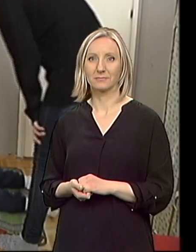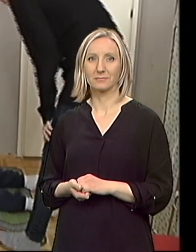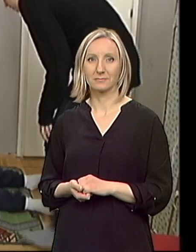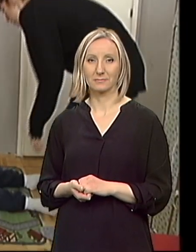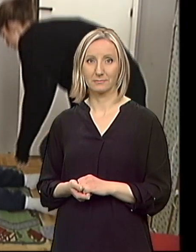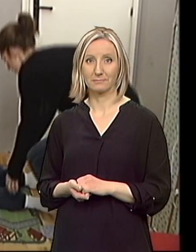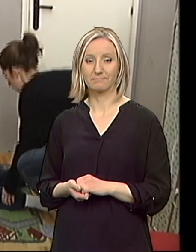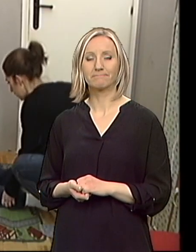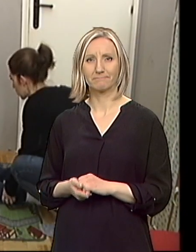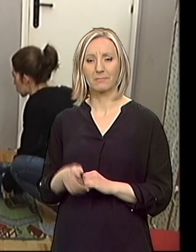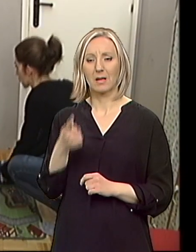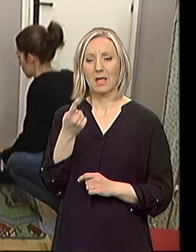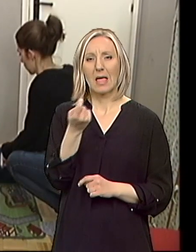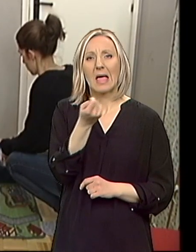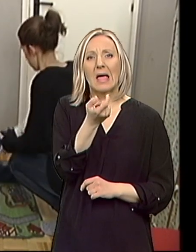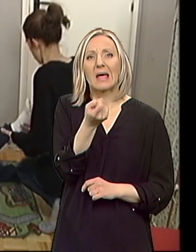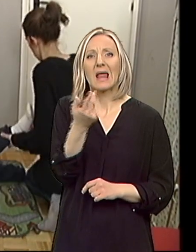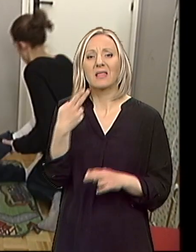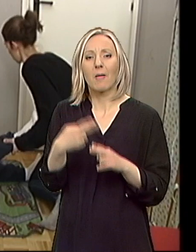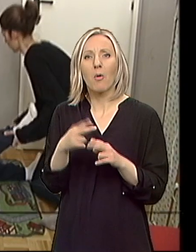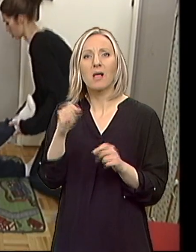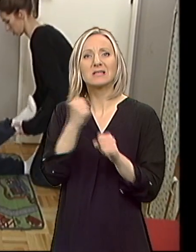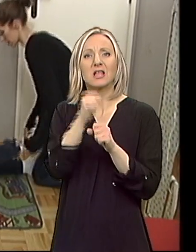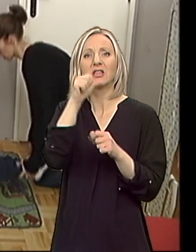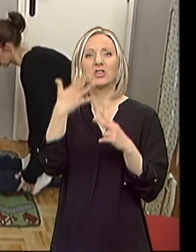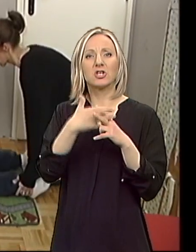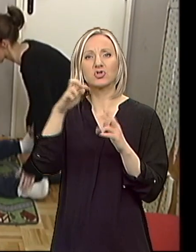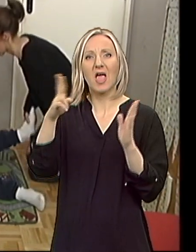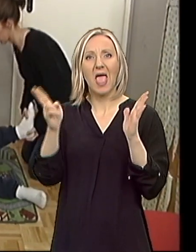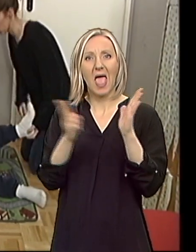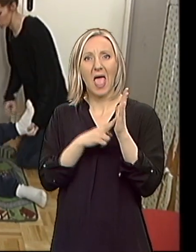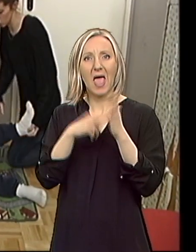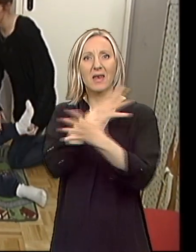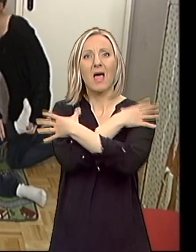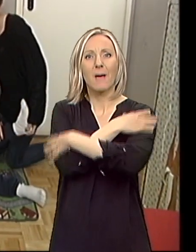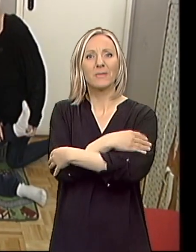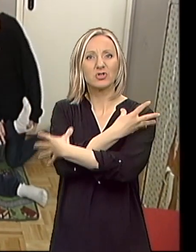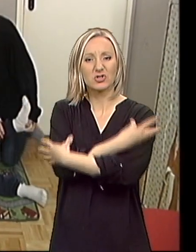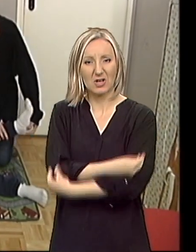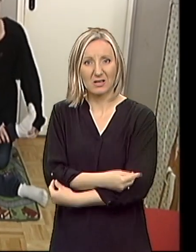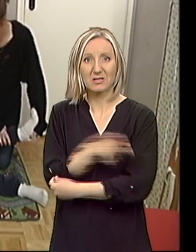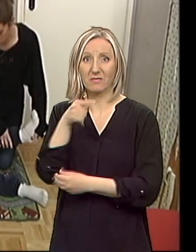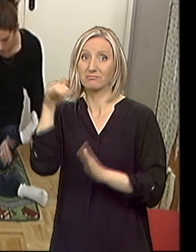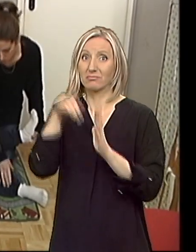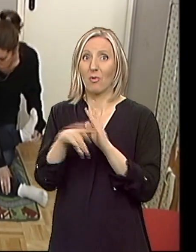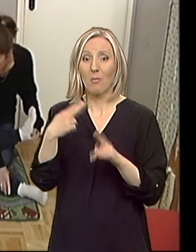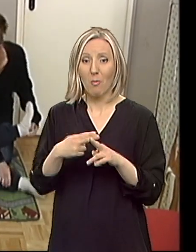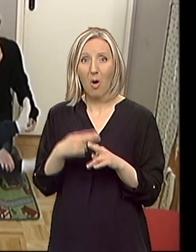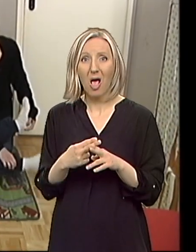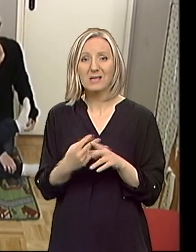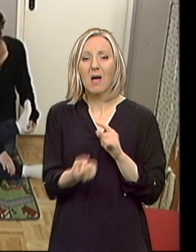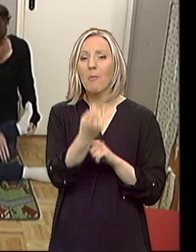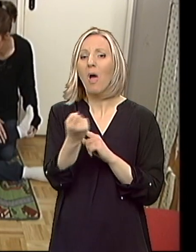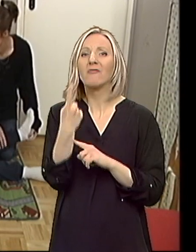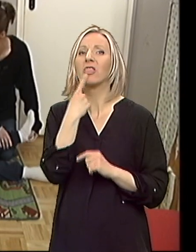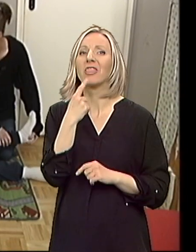Jedna od redkih bolesti je i dišenova mikšićna distrofija. Progresivna bolest koja se javlja kod dečaka od 2. do 6. godine.